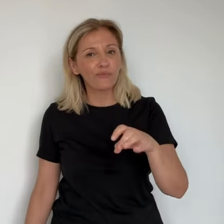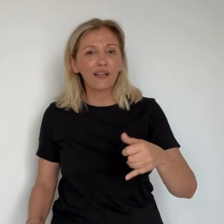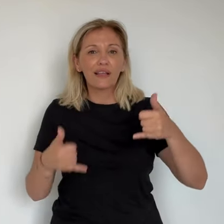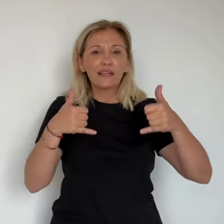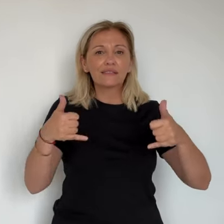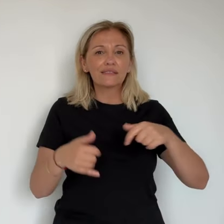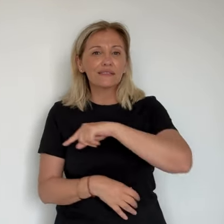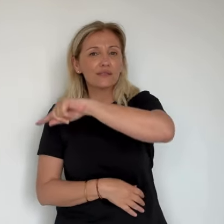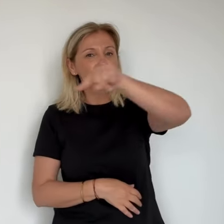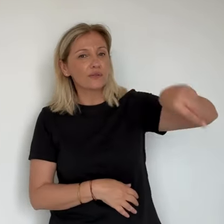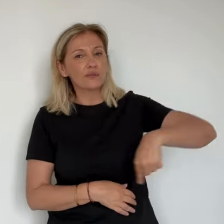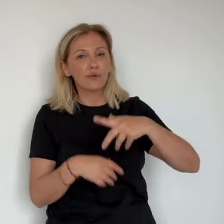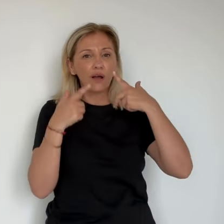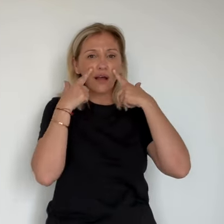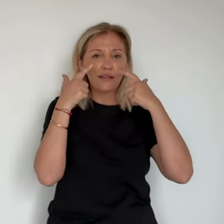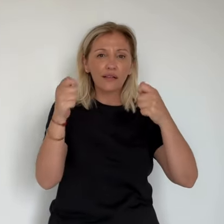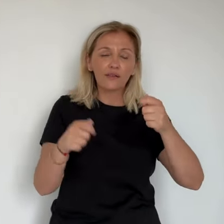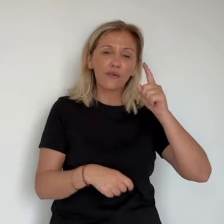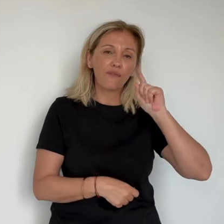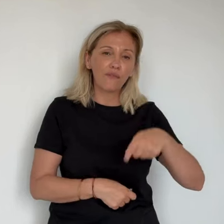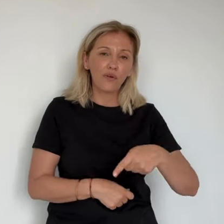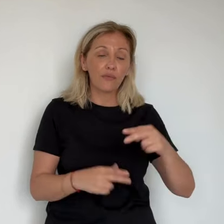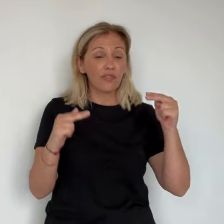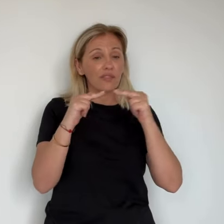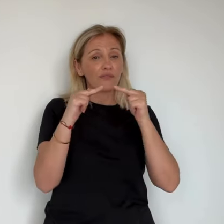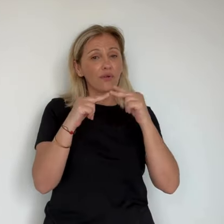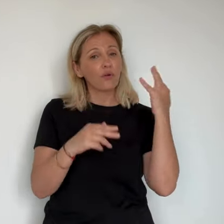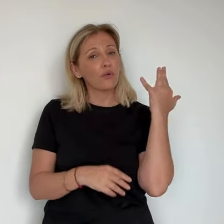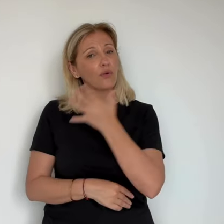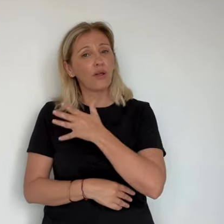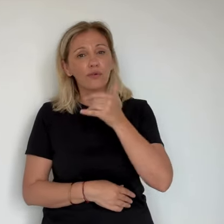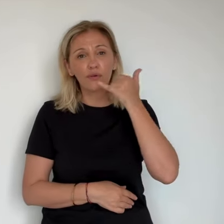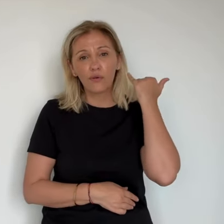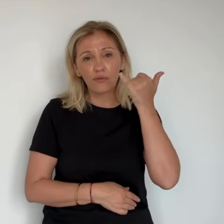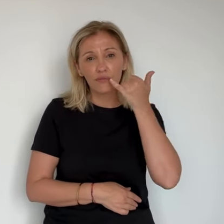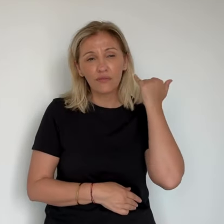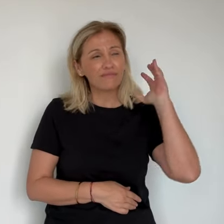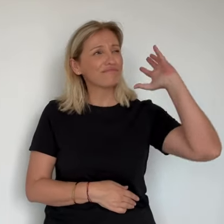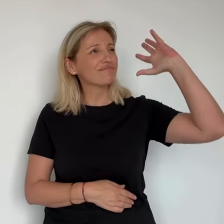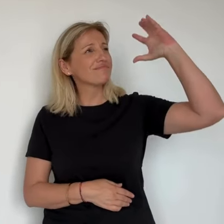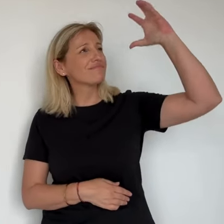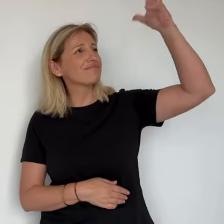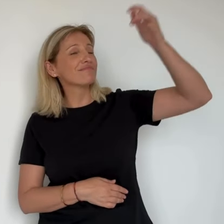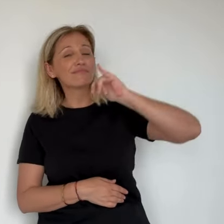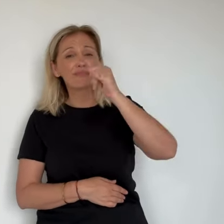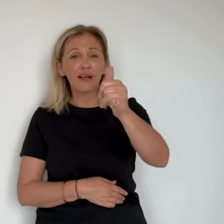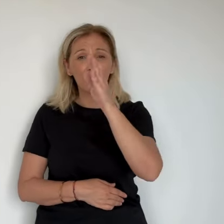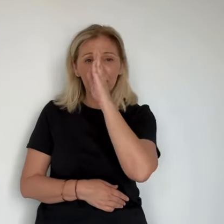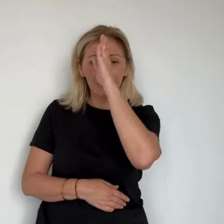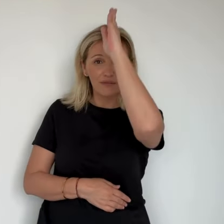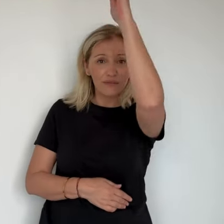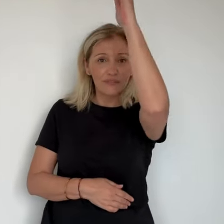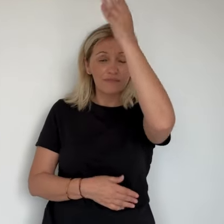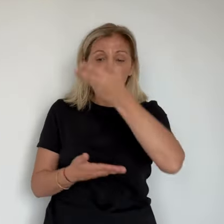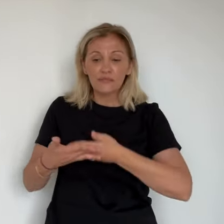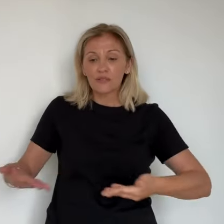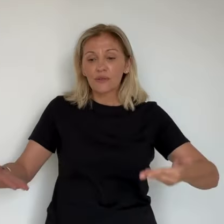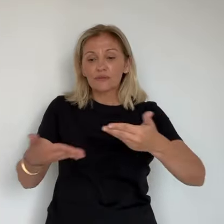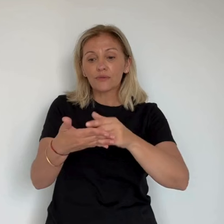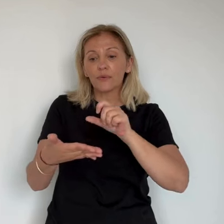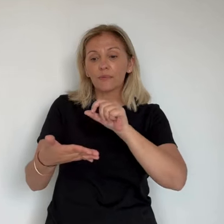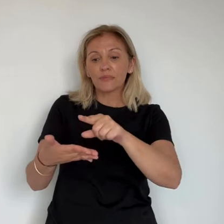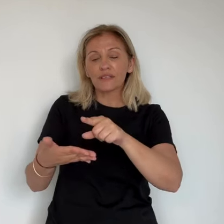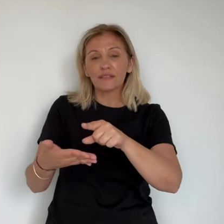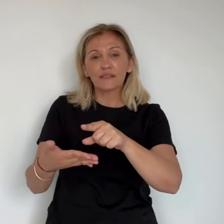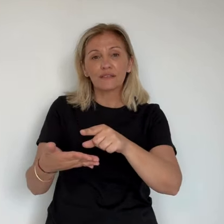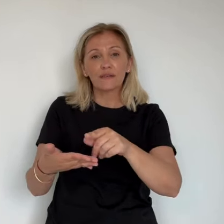fois à une vague de chaleur. La Corse du Sud est toujours placée en vigilance jaune, canicule jusqu'à ce soir minuit. Calitaire ne